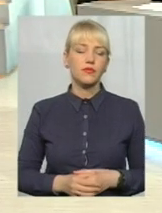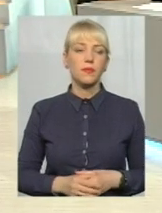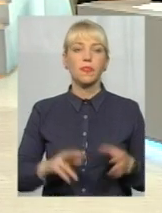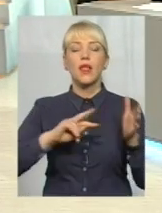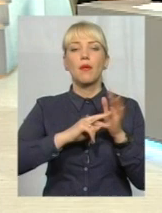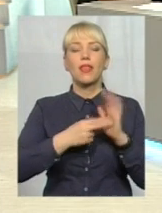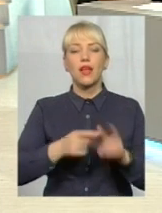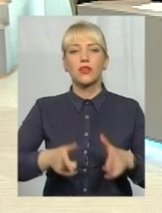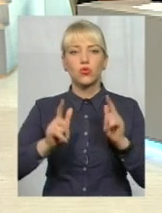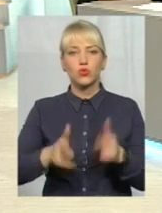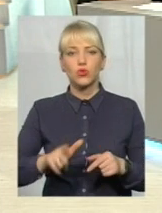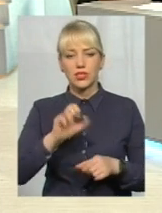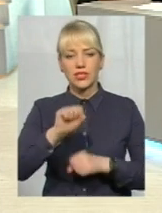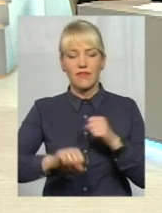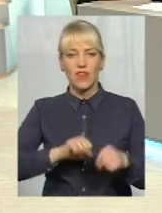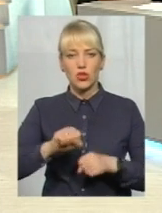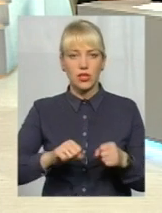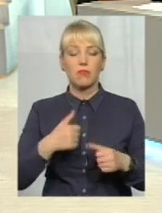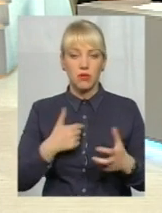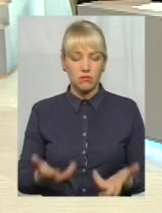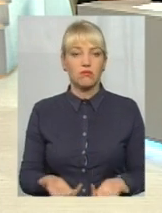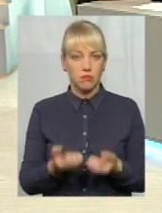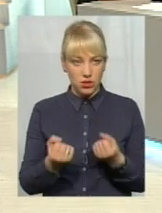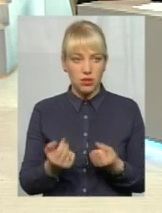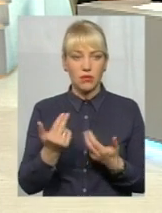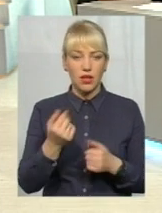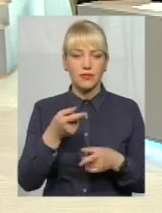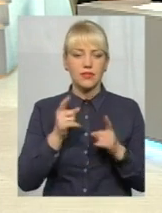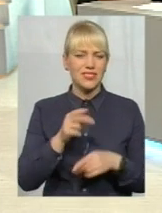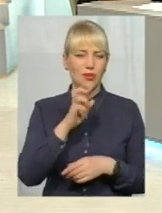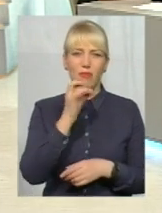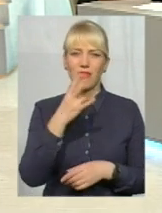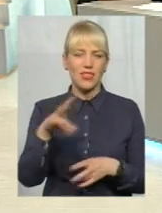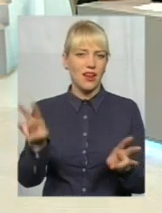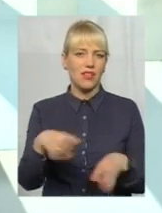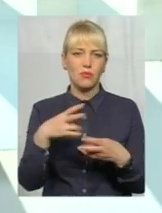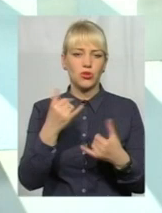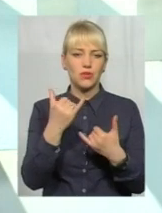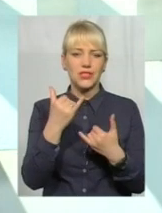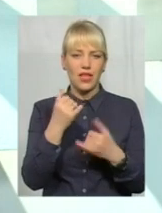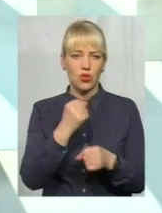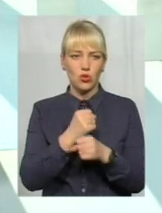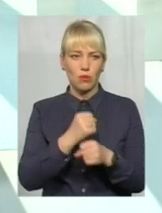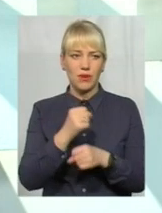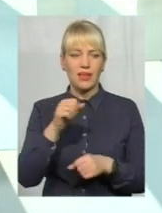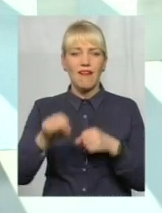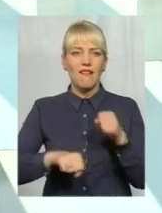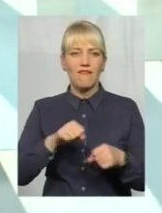Плани узгоджуються з велосипедистами, ми їх підтримуємо, тому що зараз по Бандери дійсно недоречно робити цю велодоріжку. Там краще взагалі